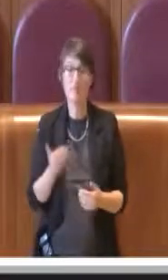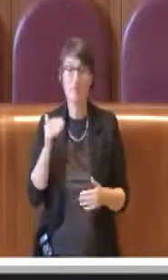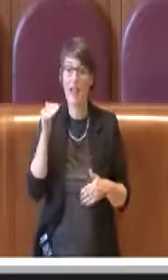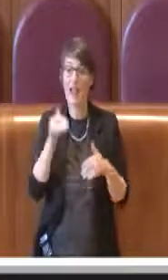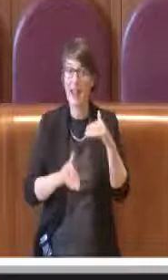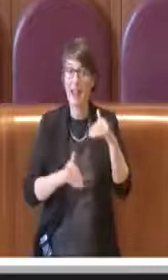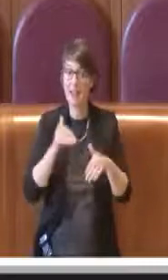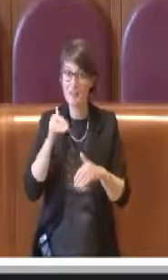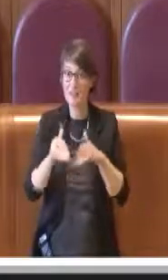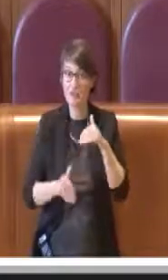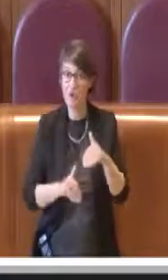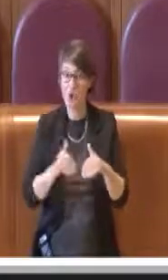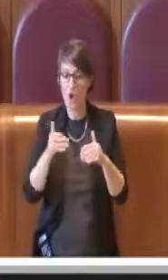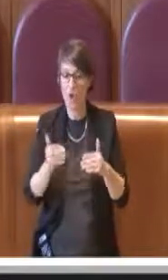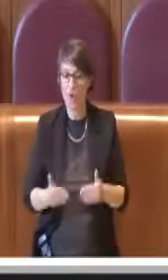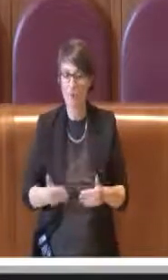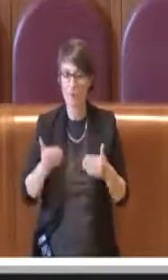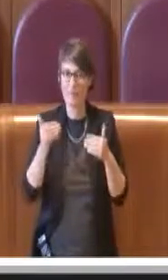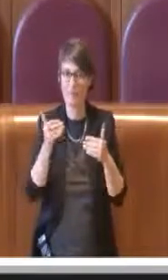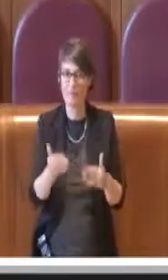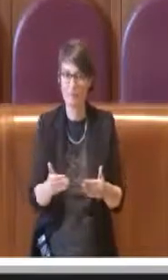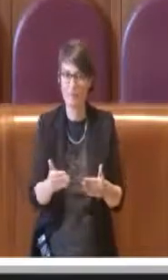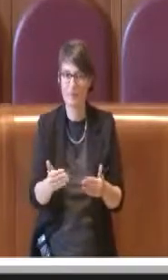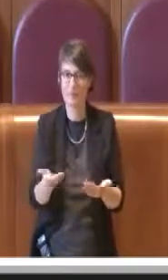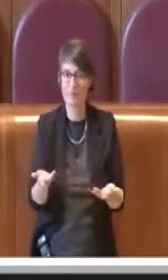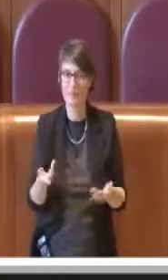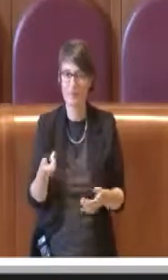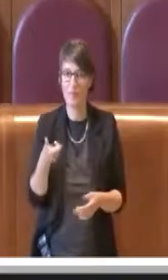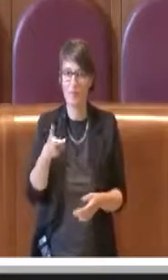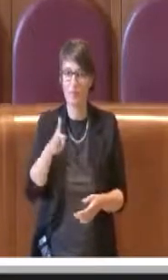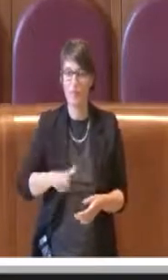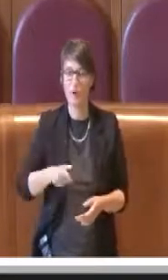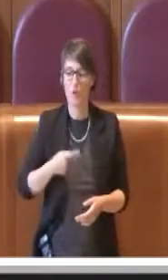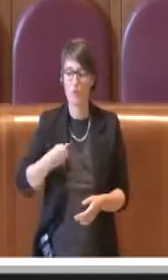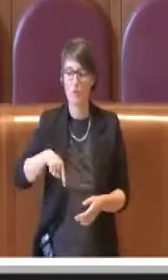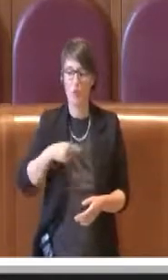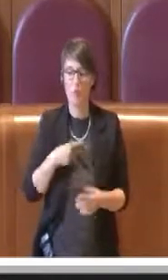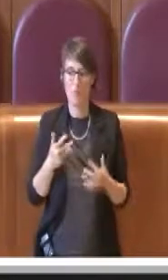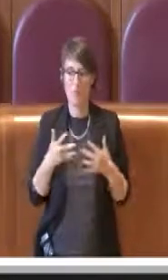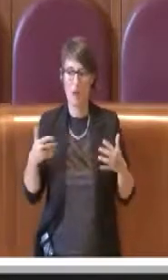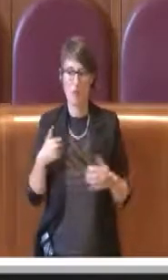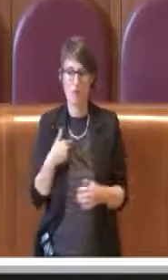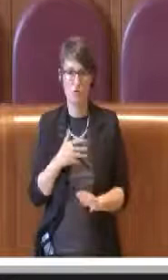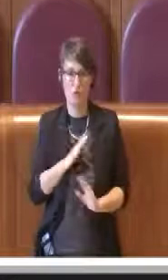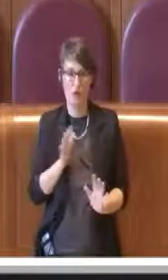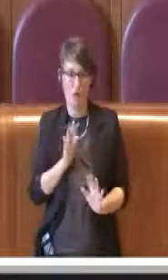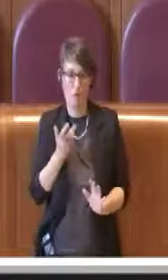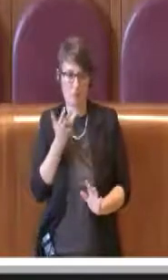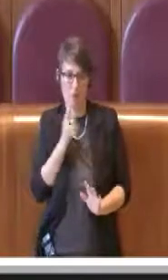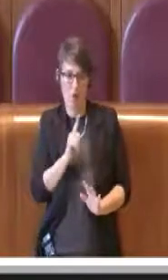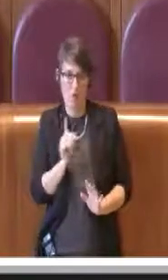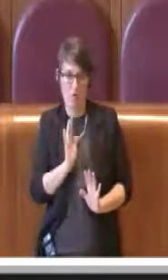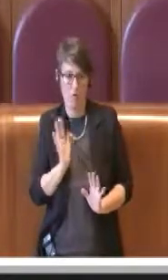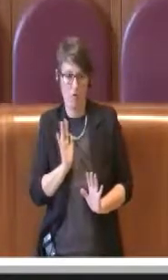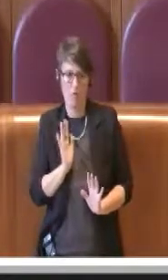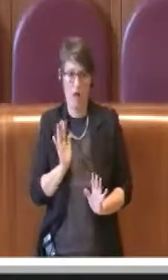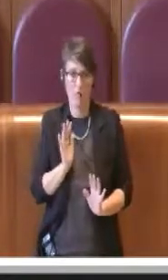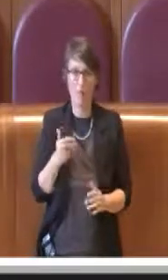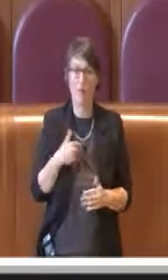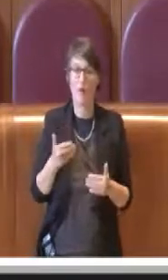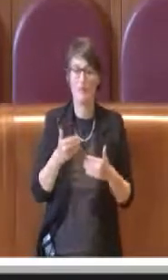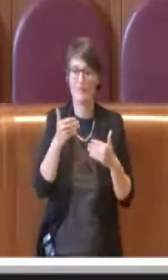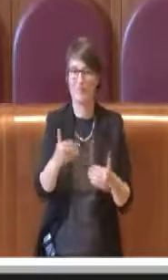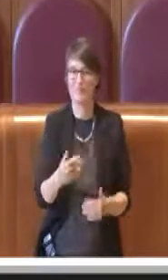rinviate per motivi indipendenti dalla volontà dell'attuale maggioranza. Ciononostante abbiamo ancora dei mesi a